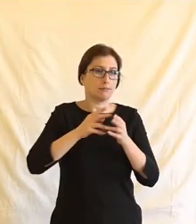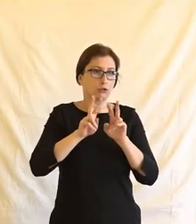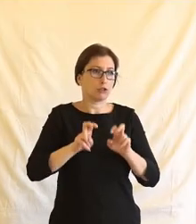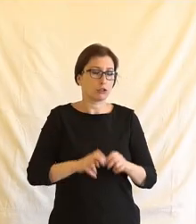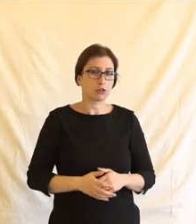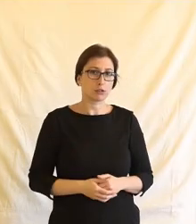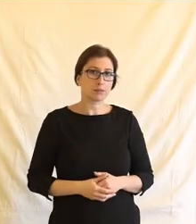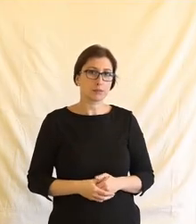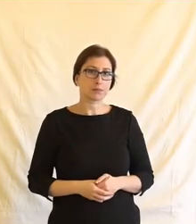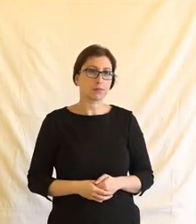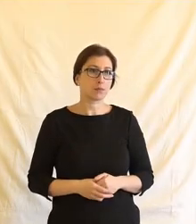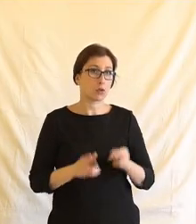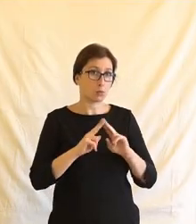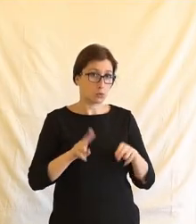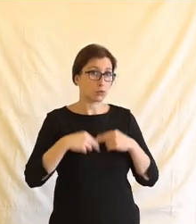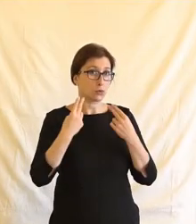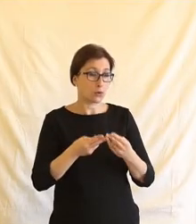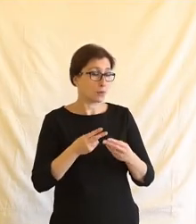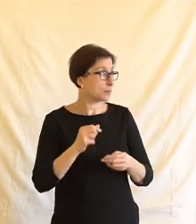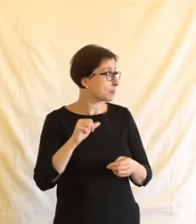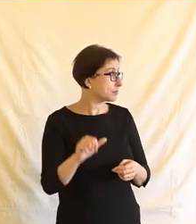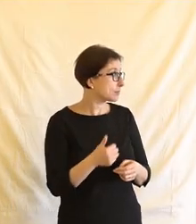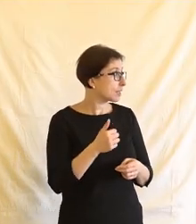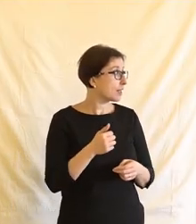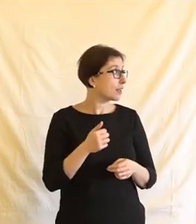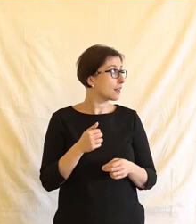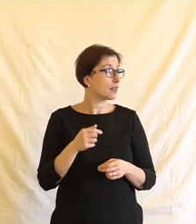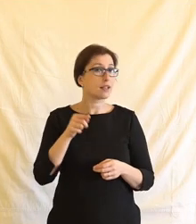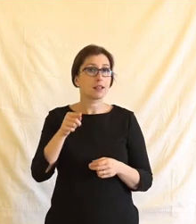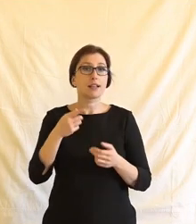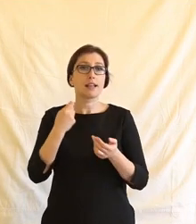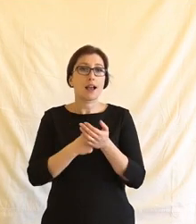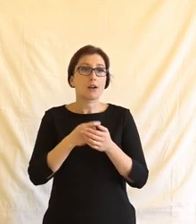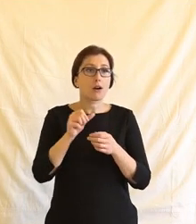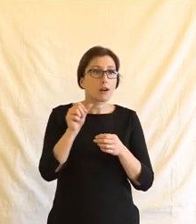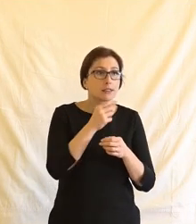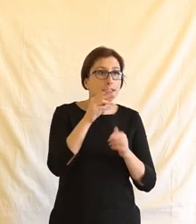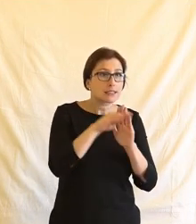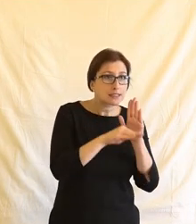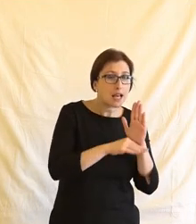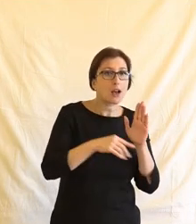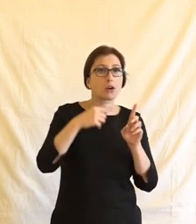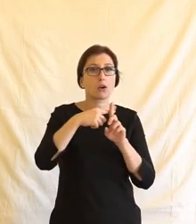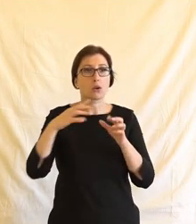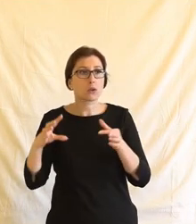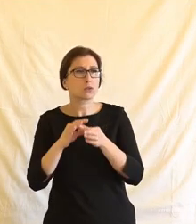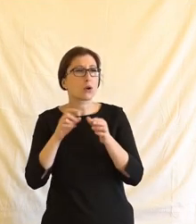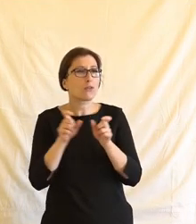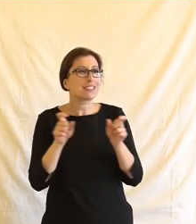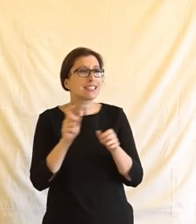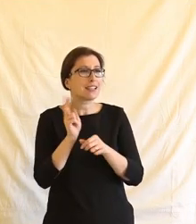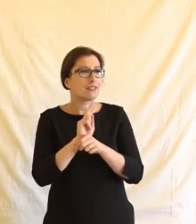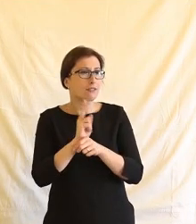Tak jestli můžu navázat zejména, když jsme se teda pustili do toho naming and shaming zákona o blokování těch